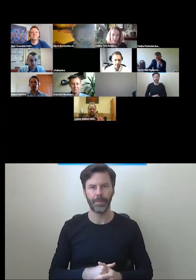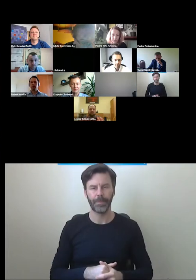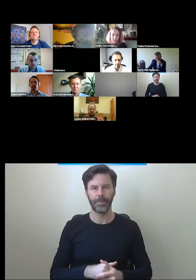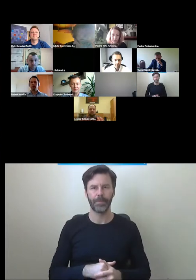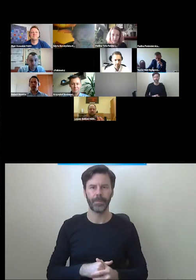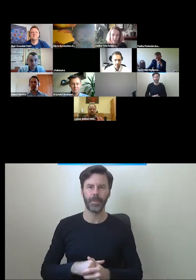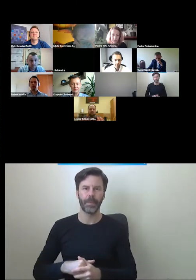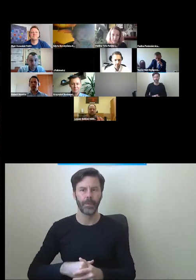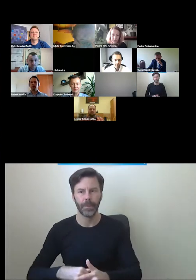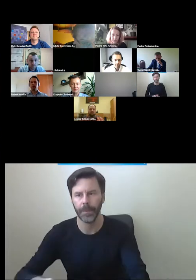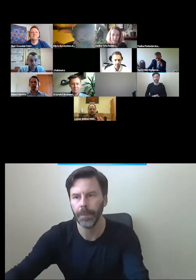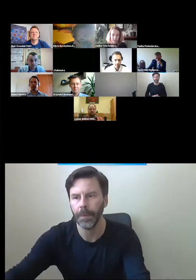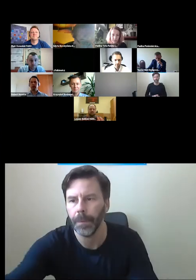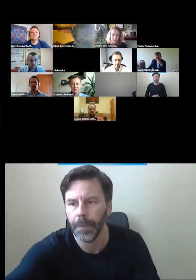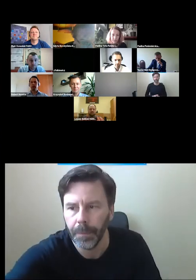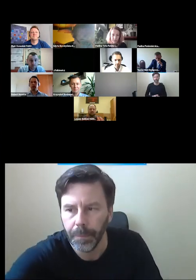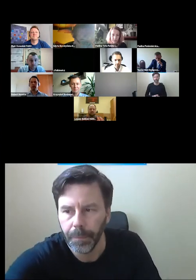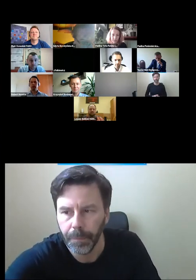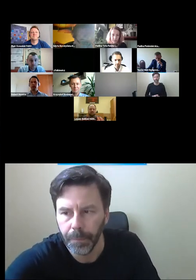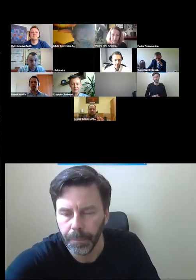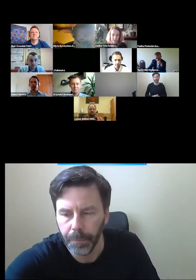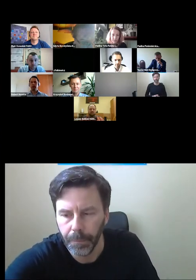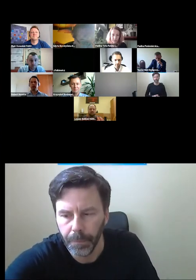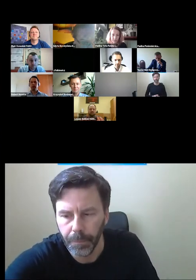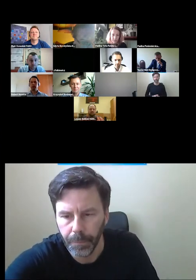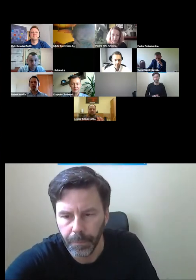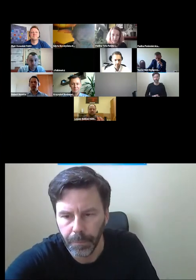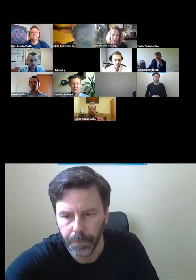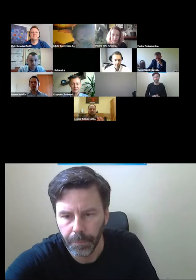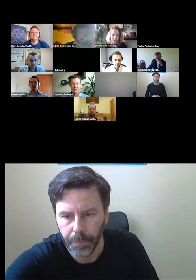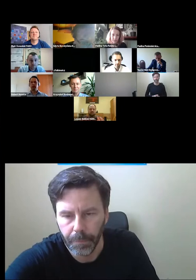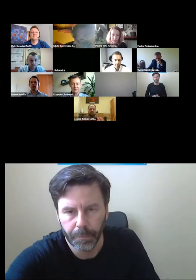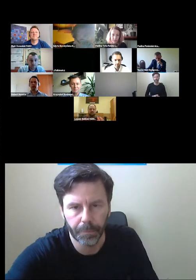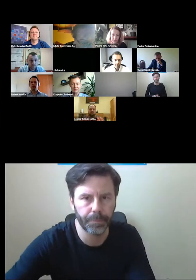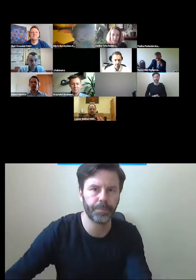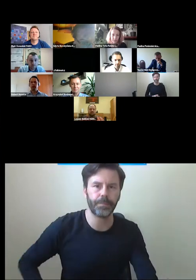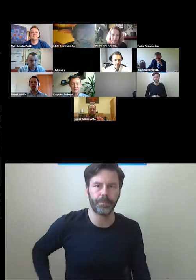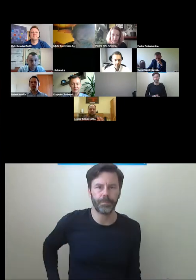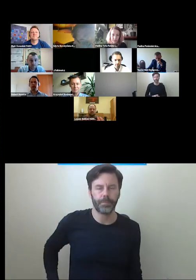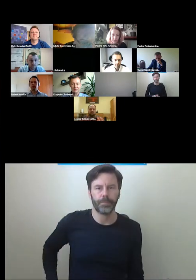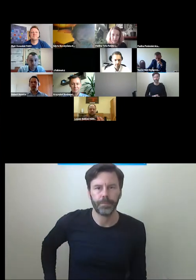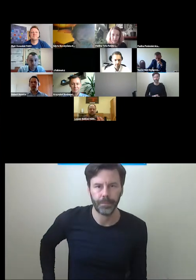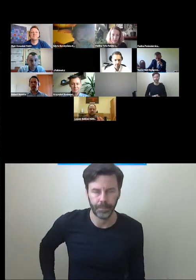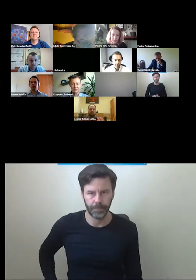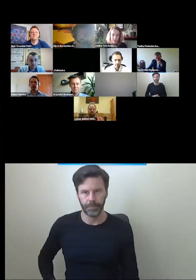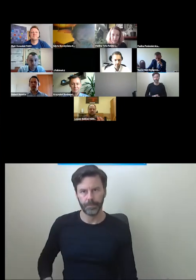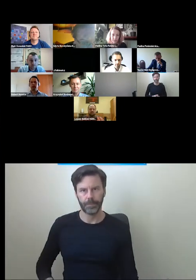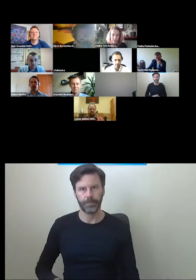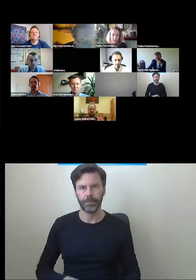tradycja, że pozwalamy sobie słowem wstępu przywitać Państwa na kolejnym